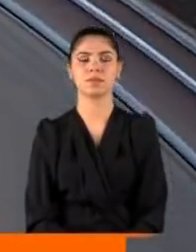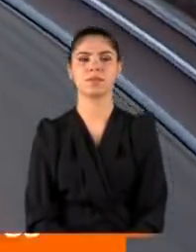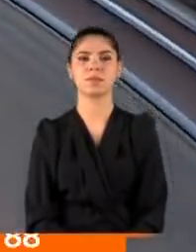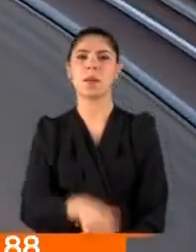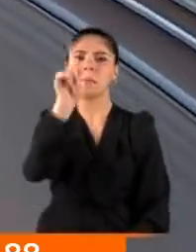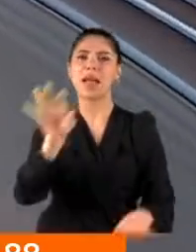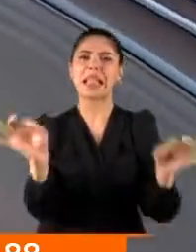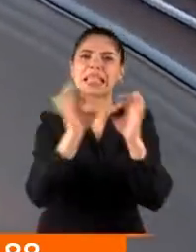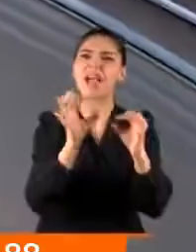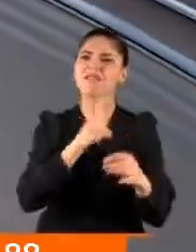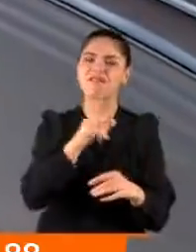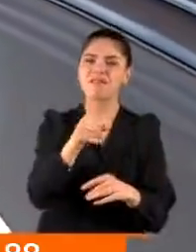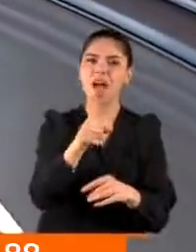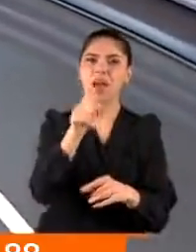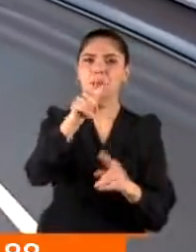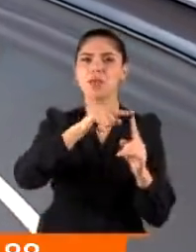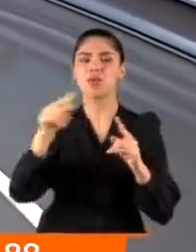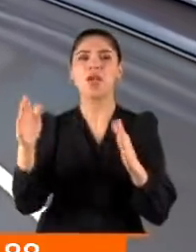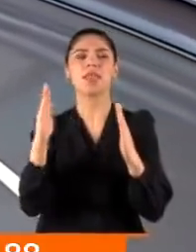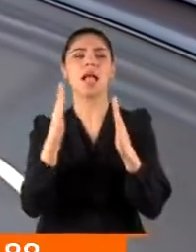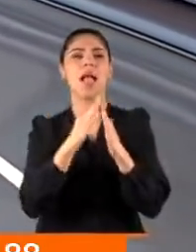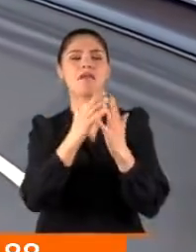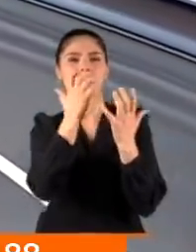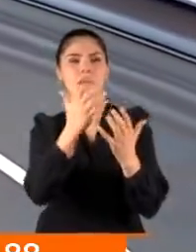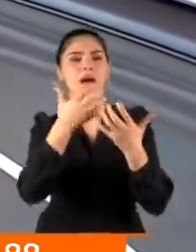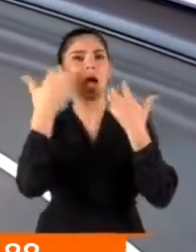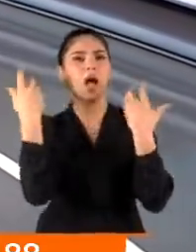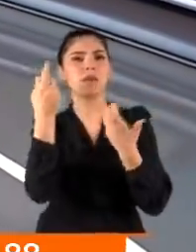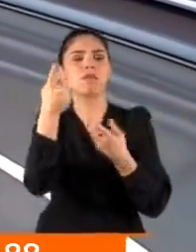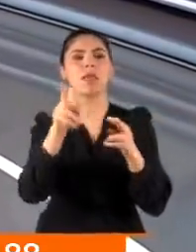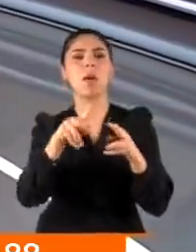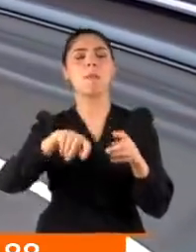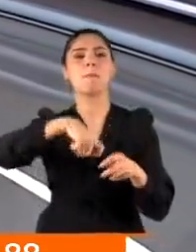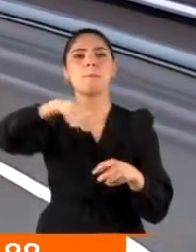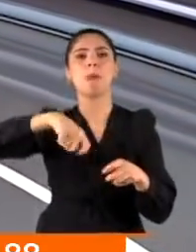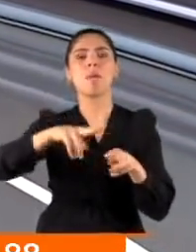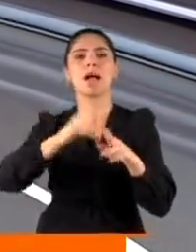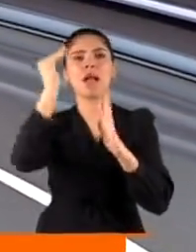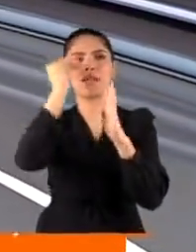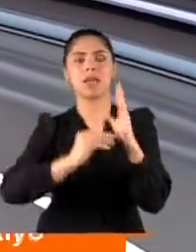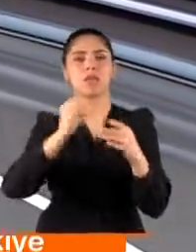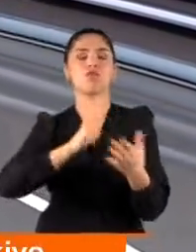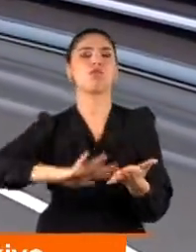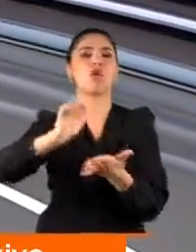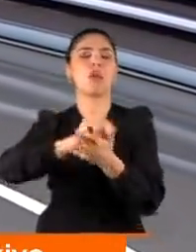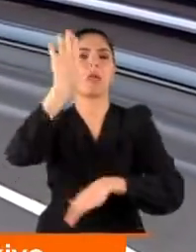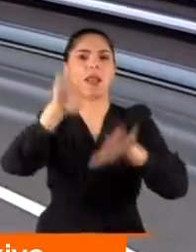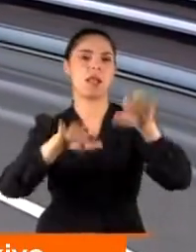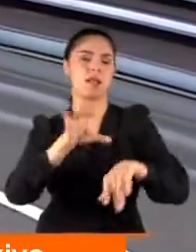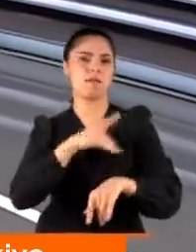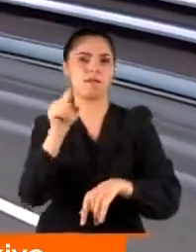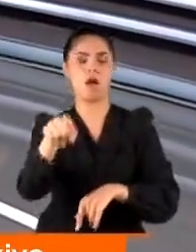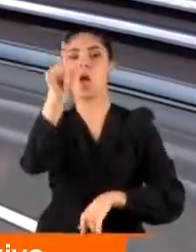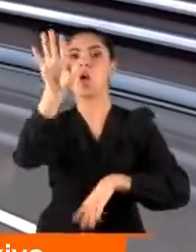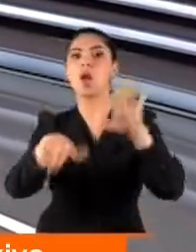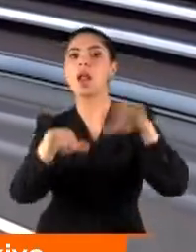Denk gelenleriniz vardır elbette. Bir süredir evcil hayvanların mamalarındaki KDV'nin indirilmesi için sosyal medyada bir kampanya yürütülüyor.